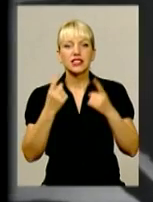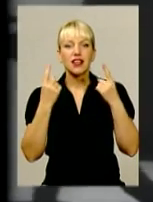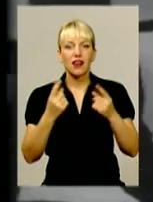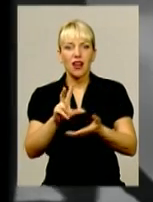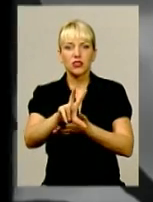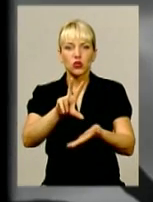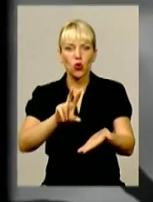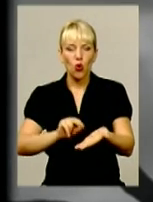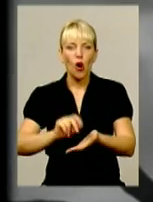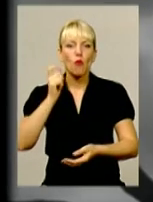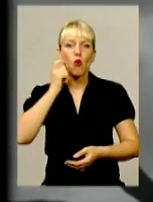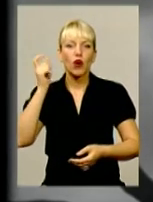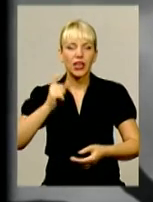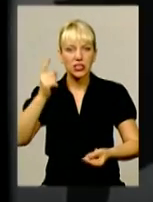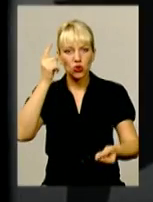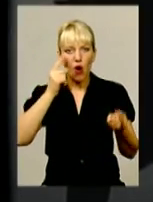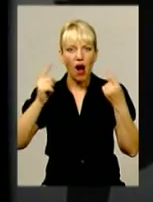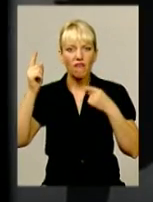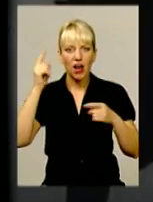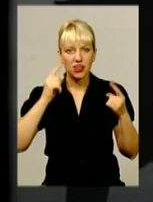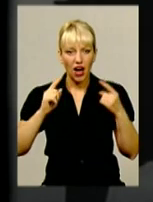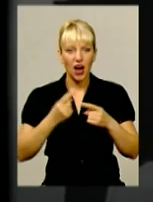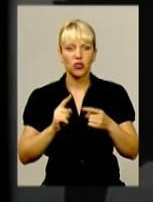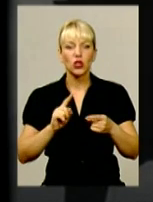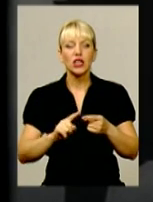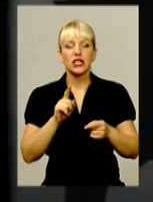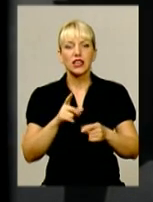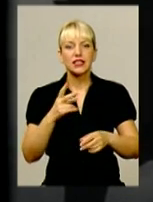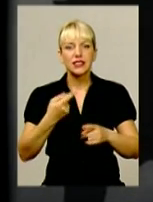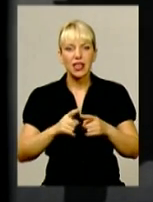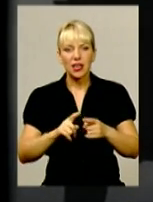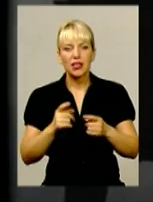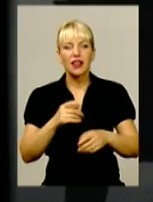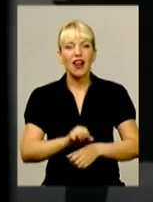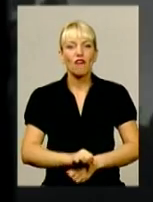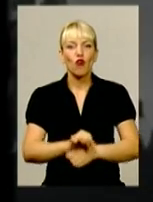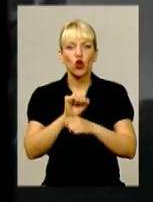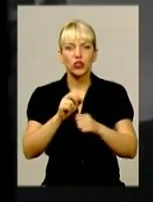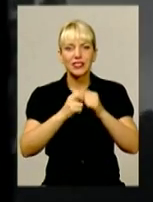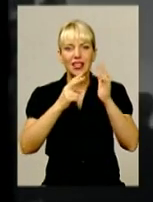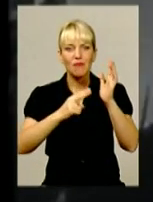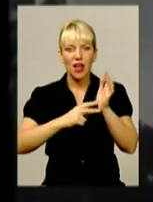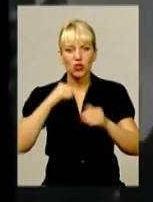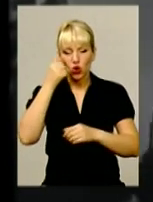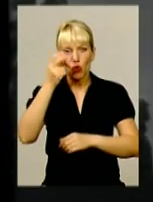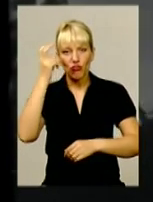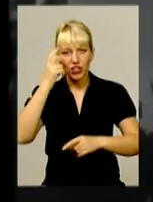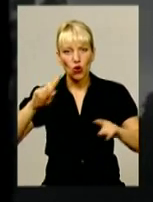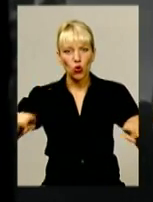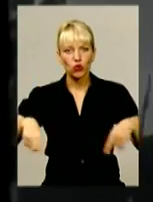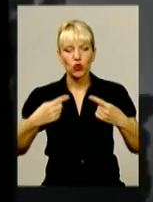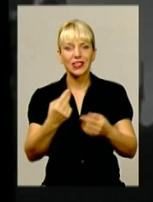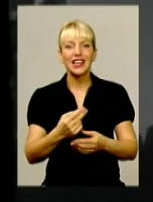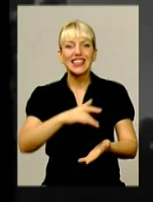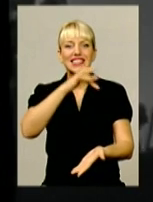кіноавангарду. В стрічці розгортаються події лютневої революції 1917 року. В Києві утворюється Центральна